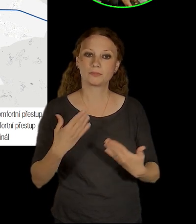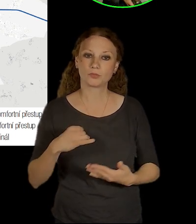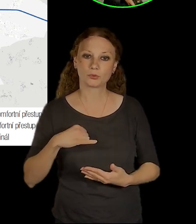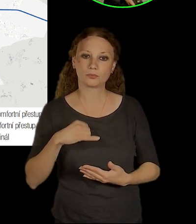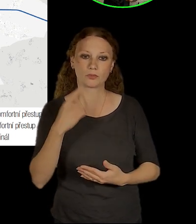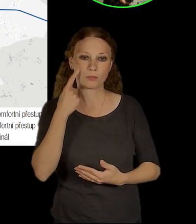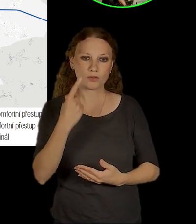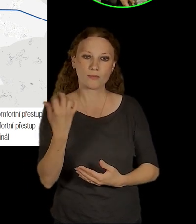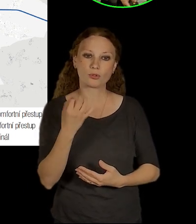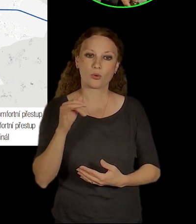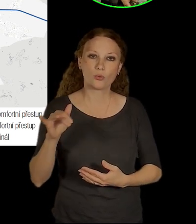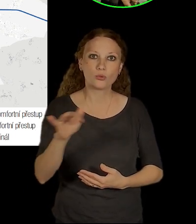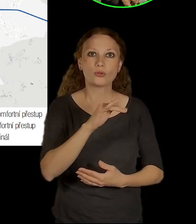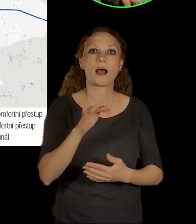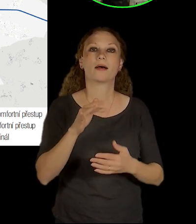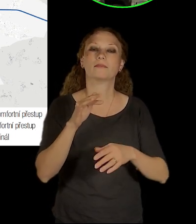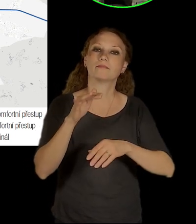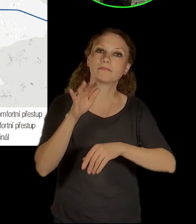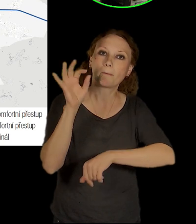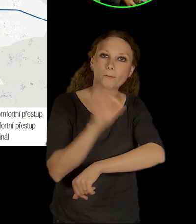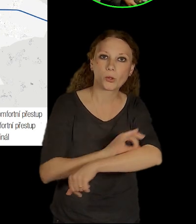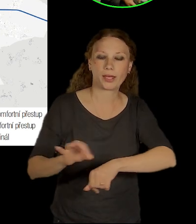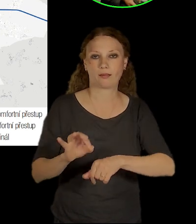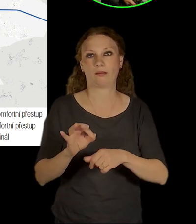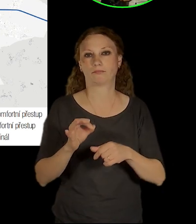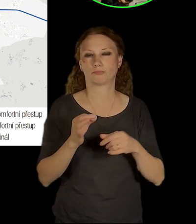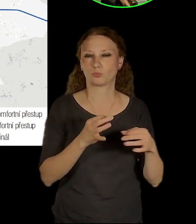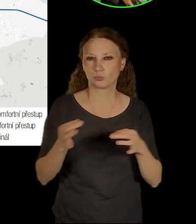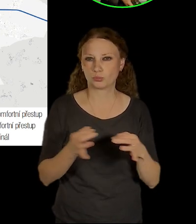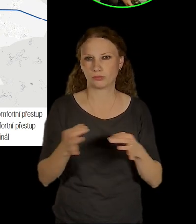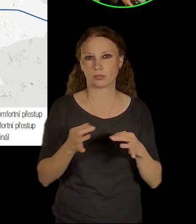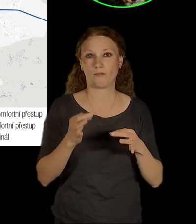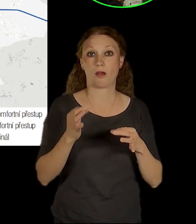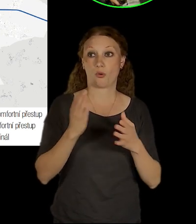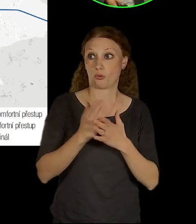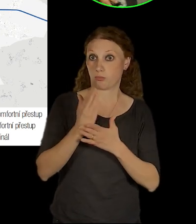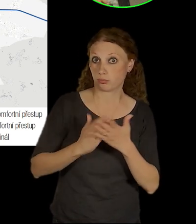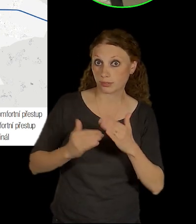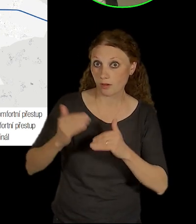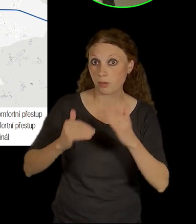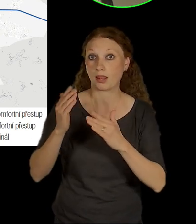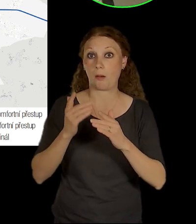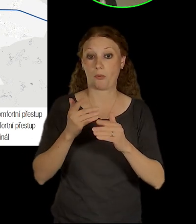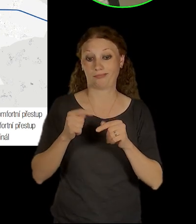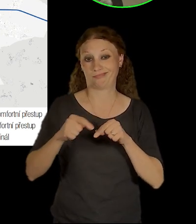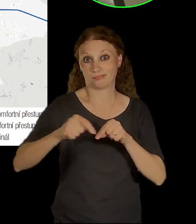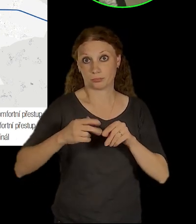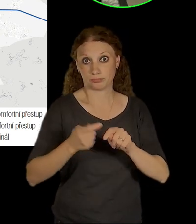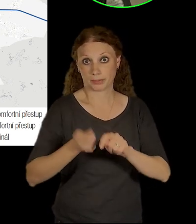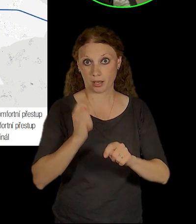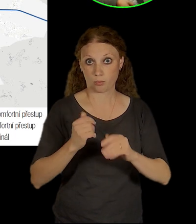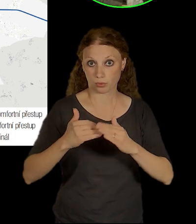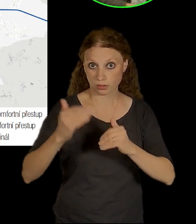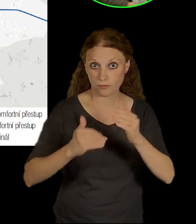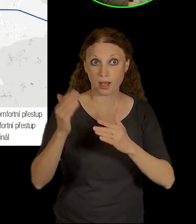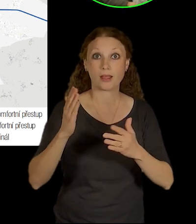už existují projekty, ať už vlastně připravované ve výstavbě, nebo těsně před zahájením výstavby, nebo čerstvě